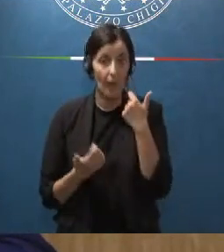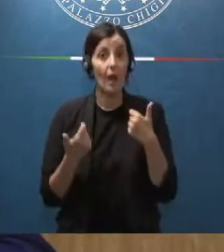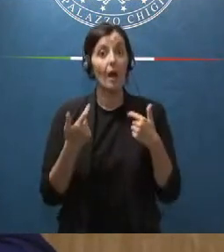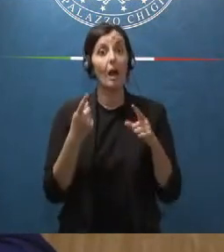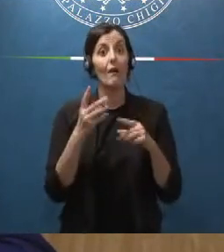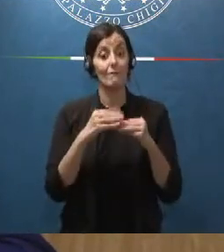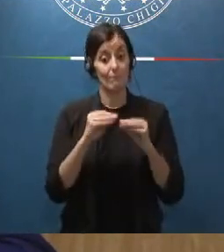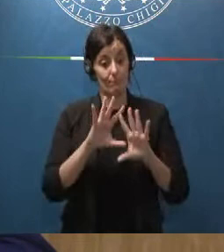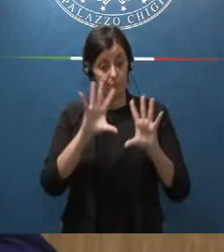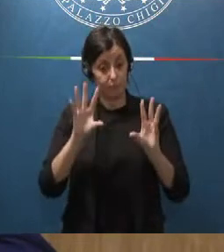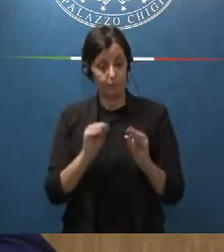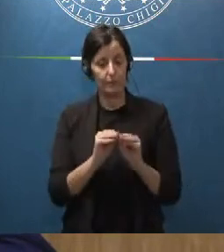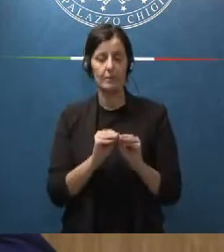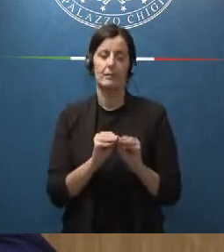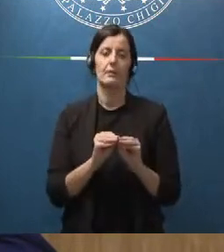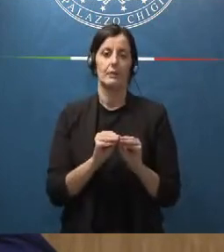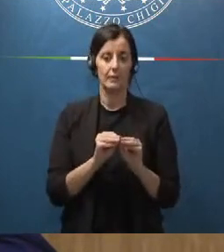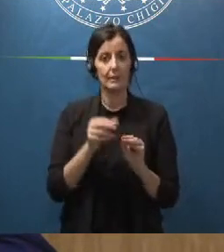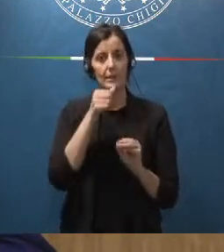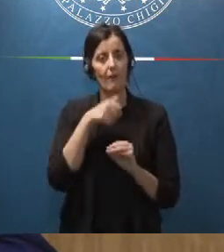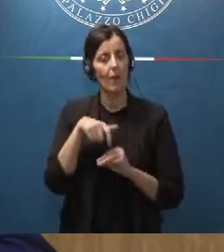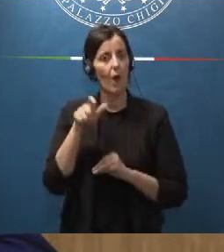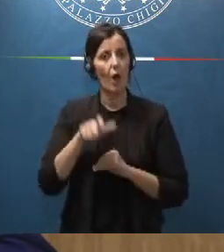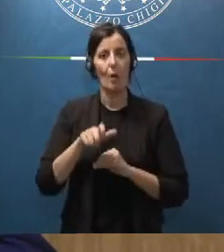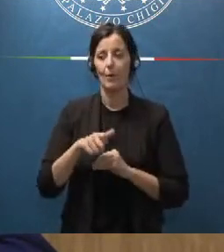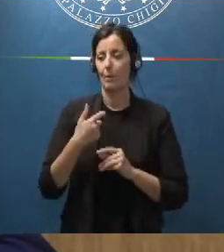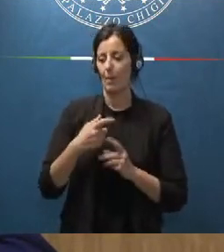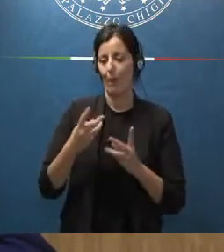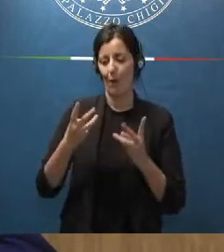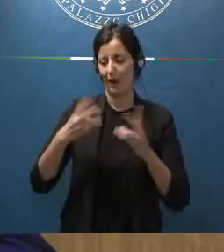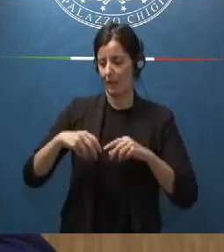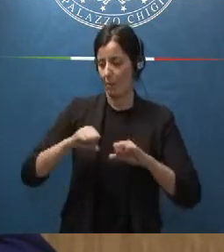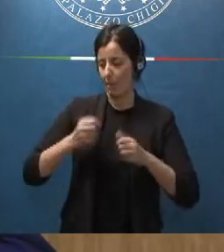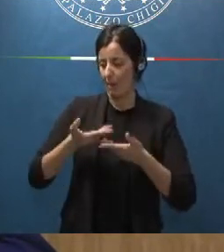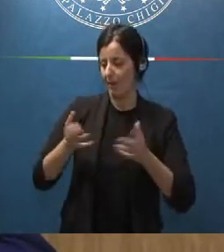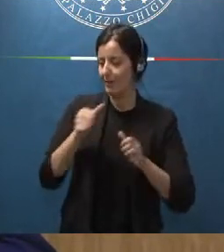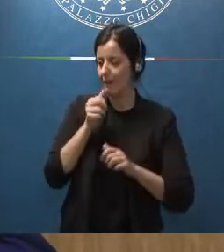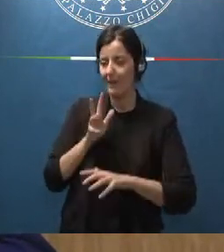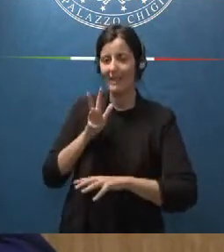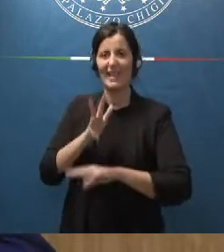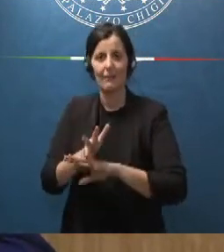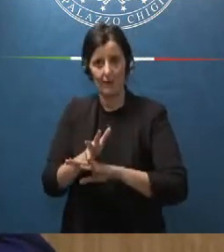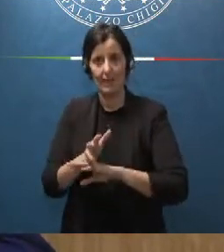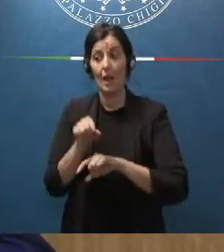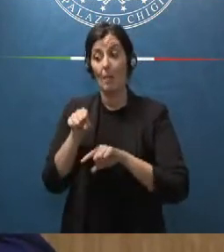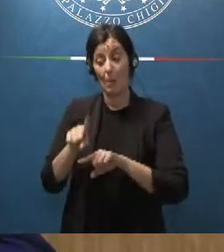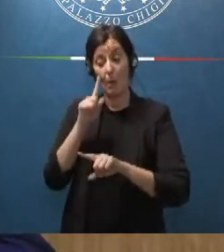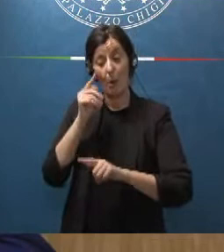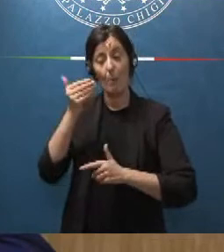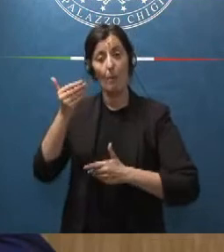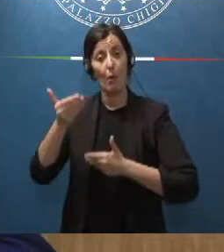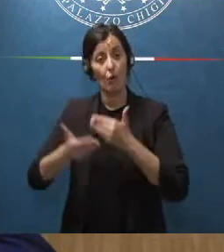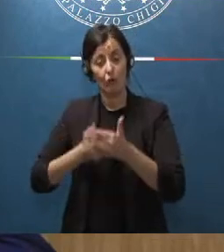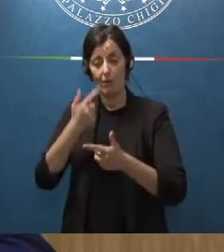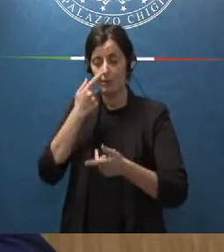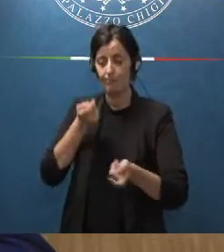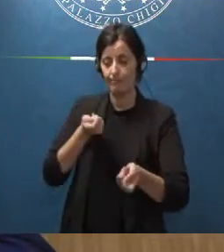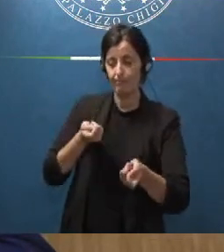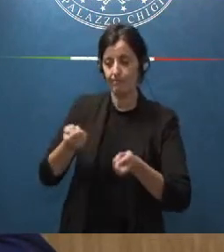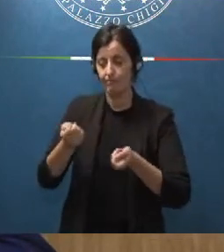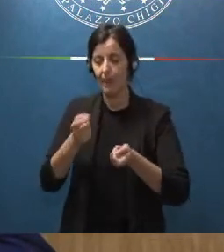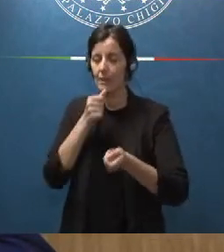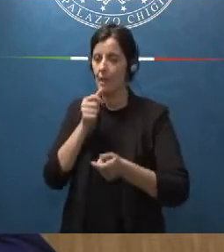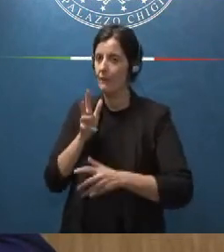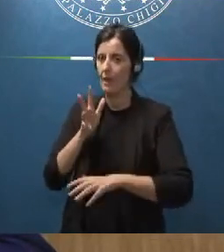questo però è necessario anche intervenire sull'organizzazione della pubblica amministrazione sui processi che disciplinano il funzionamento della